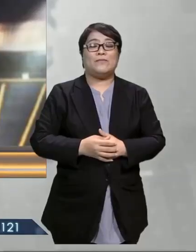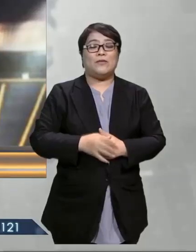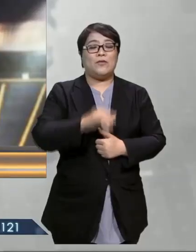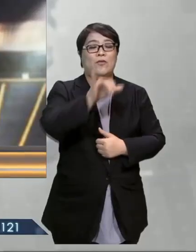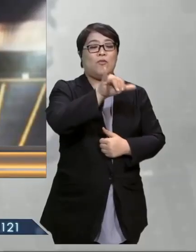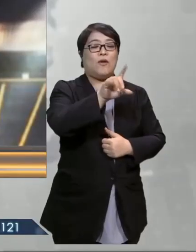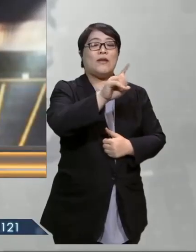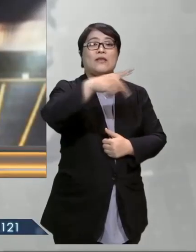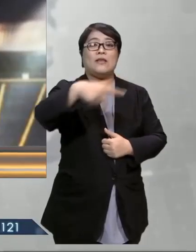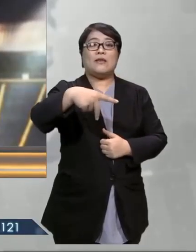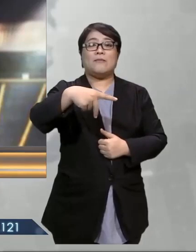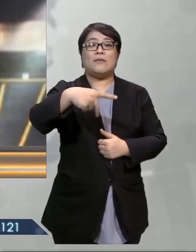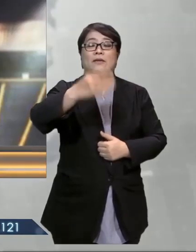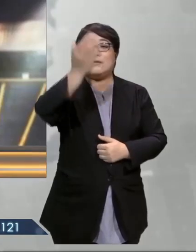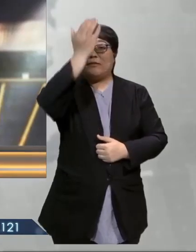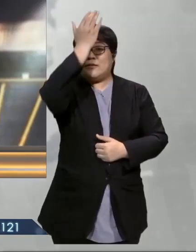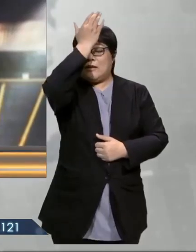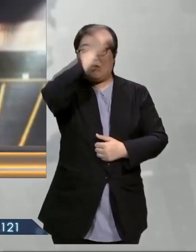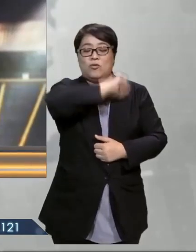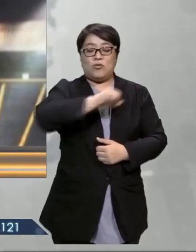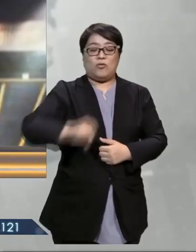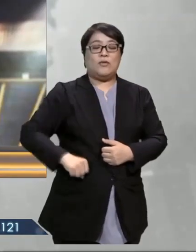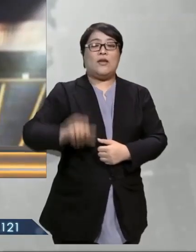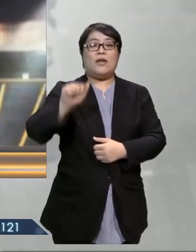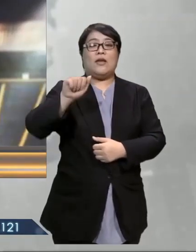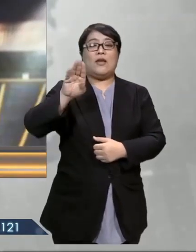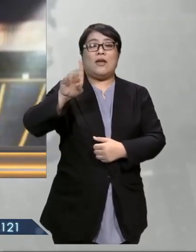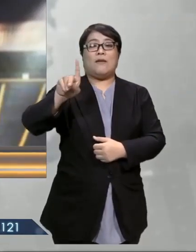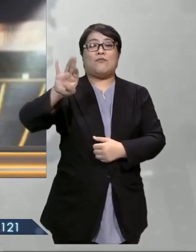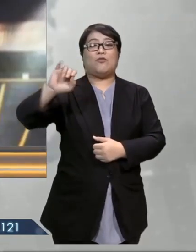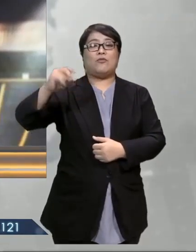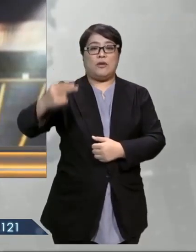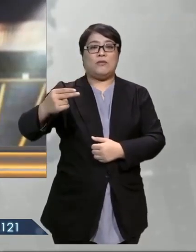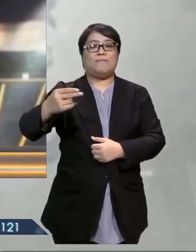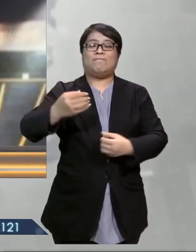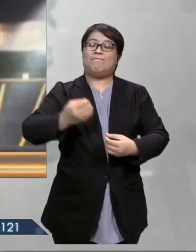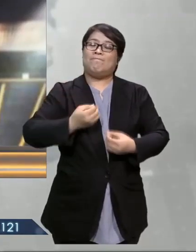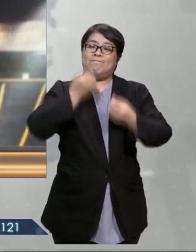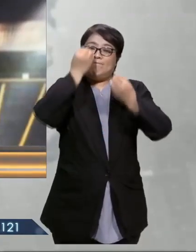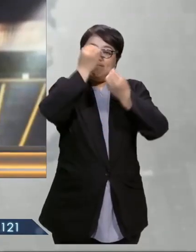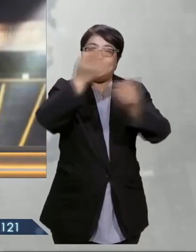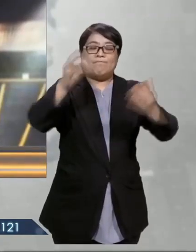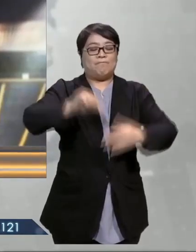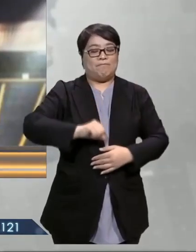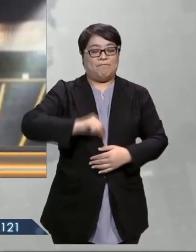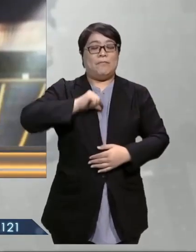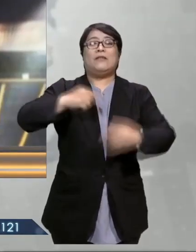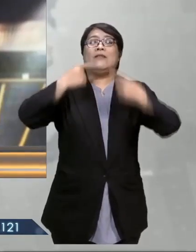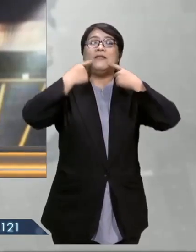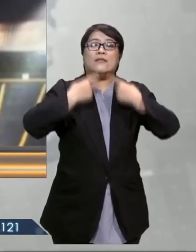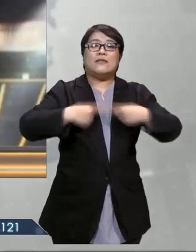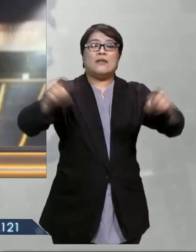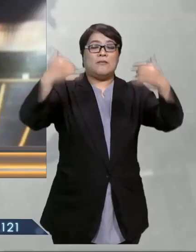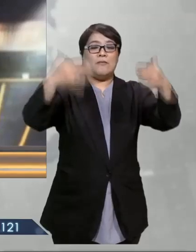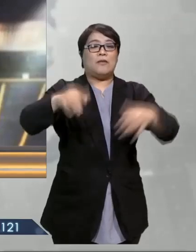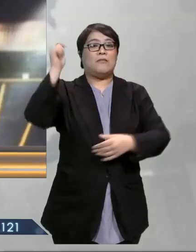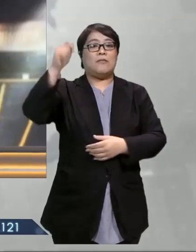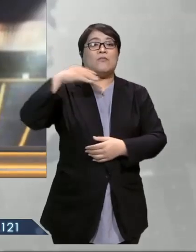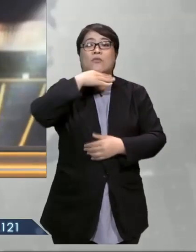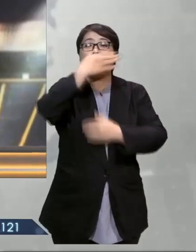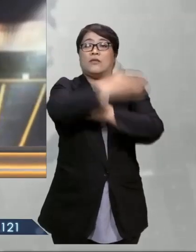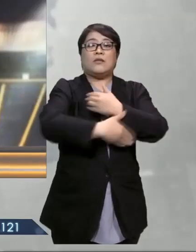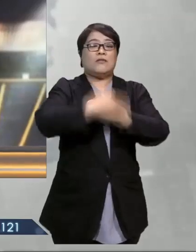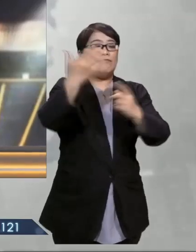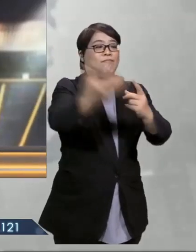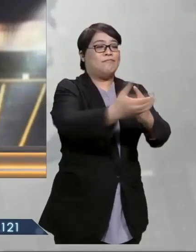Yang di-Pertuan Agong Al-Sultan Abdullah Riayatuddin Al-Mustafa Bilal Shah mezahikan rasa bangga atas kejayaan pemain badminton muda negara